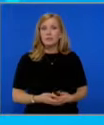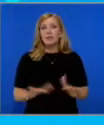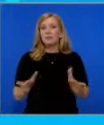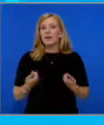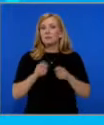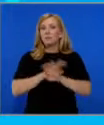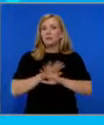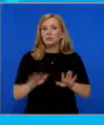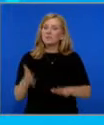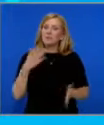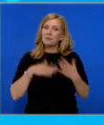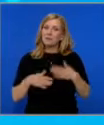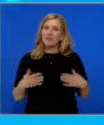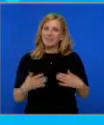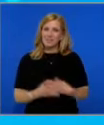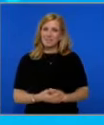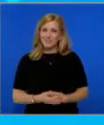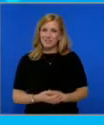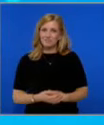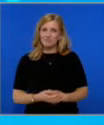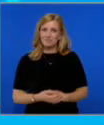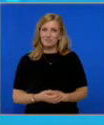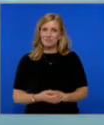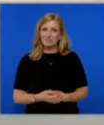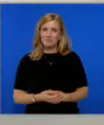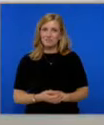Така се разделяме следва още от деня. Довиждане от екипа ни.